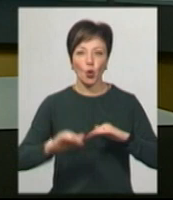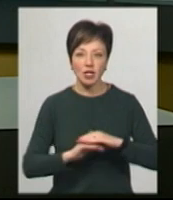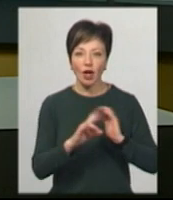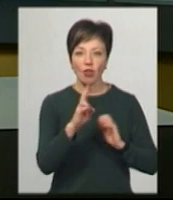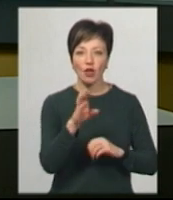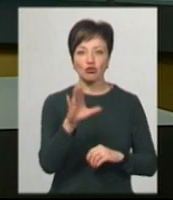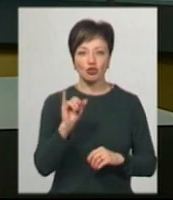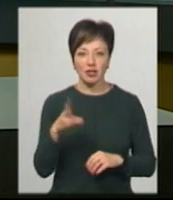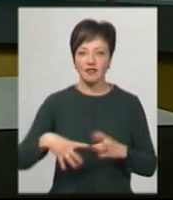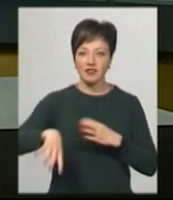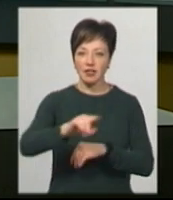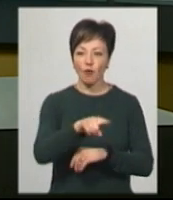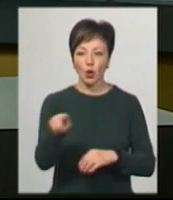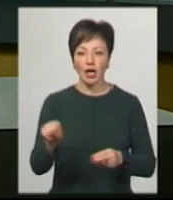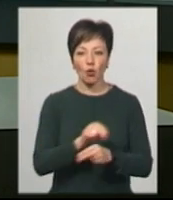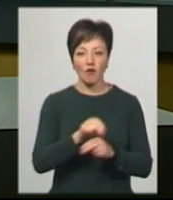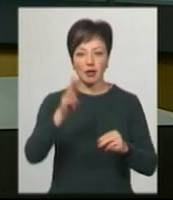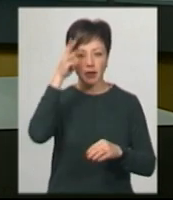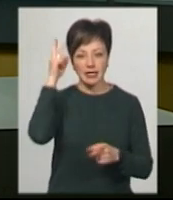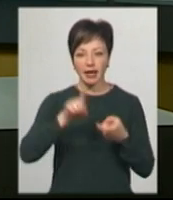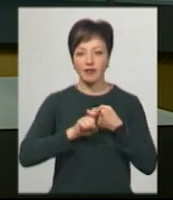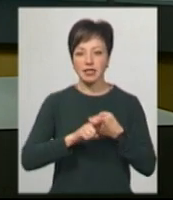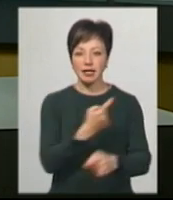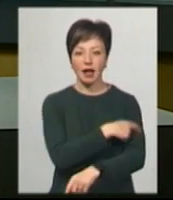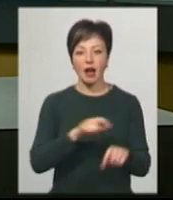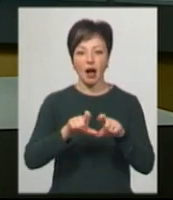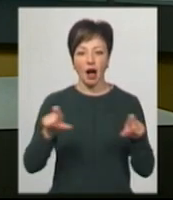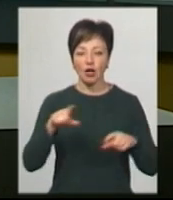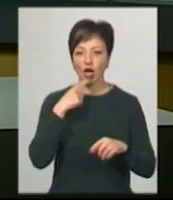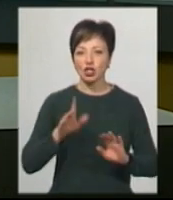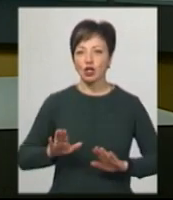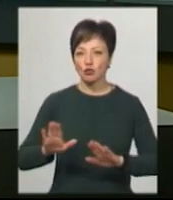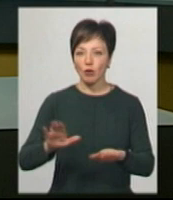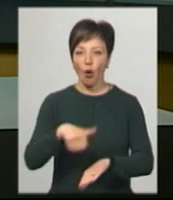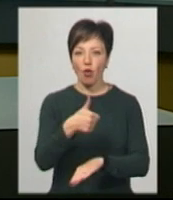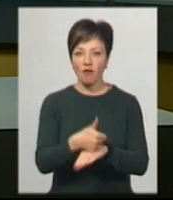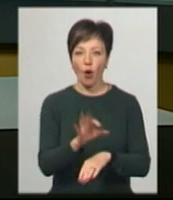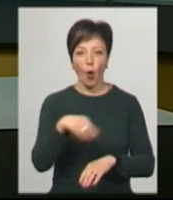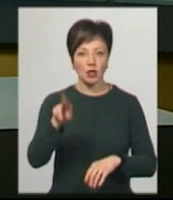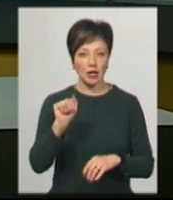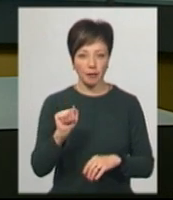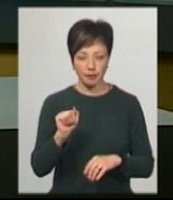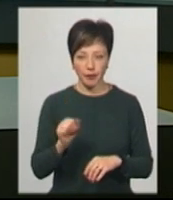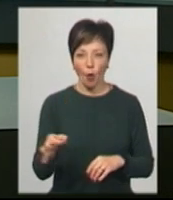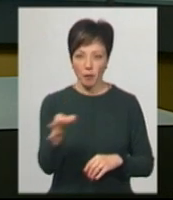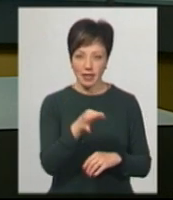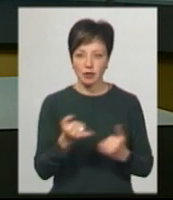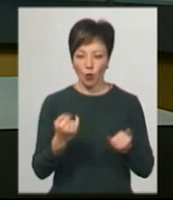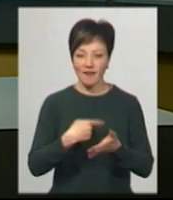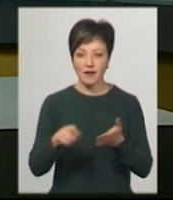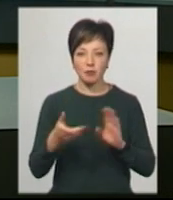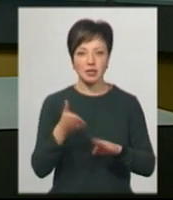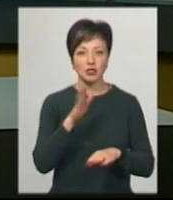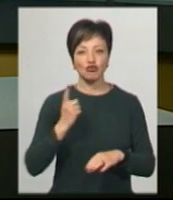та Нітішина. Всі вони лікувалися в Хмельницькій інфекційній лікарні, каже заступниця голови ОДА. Сьогодні чекають виписки з